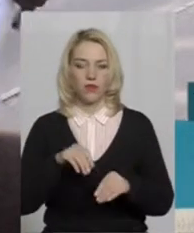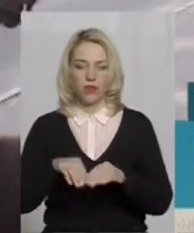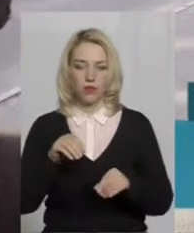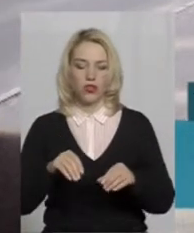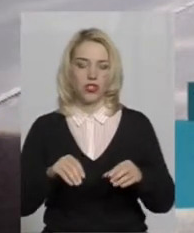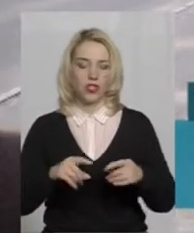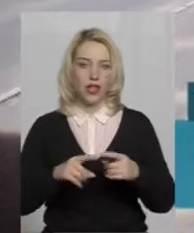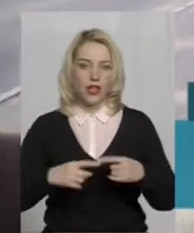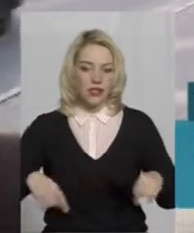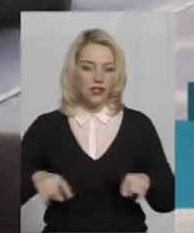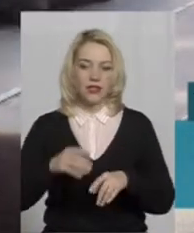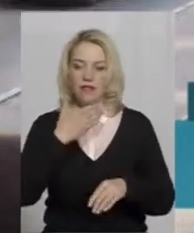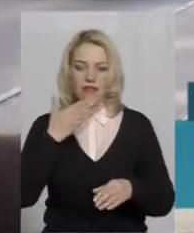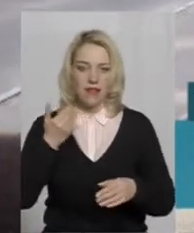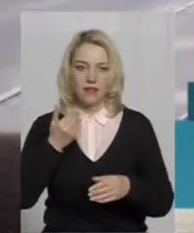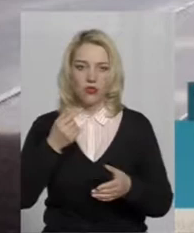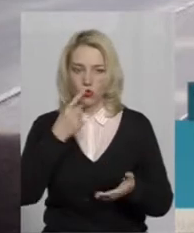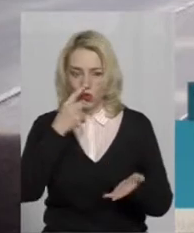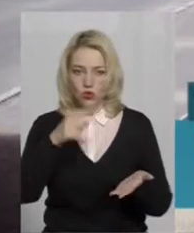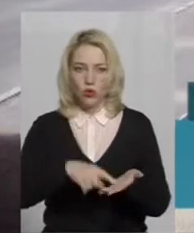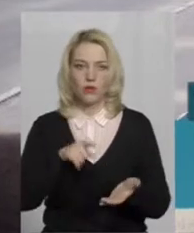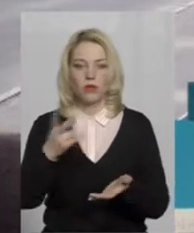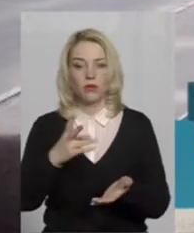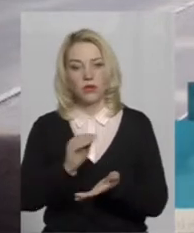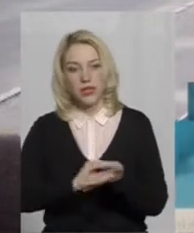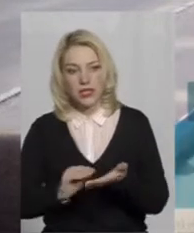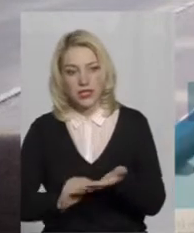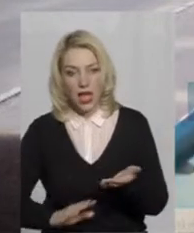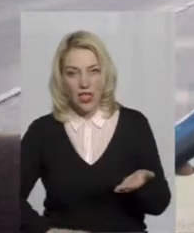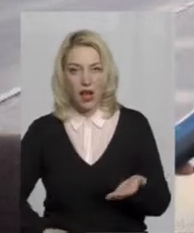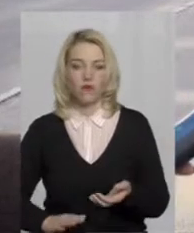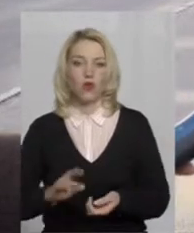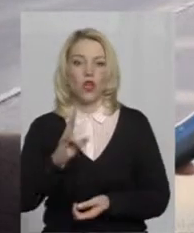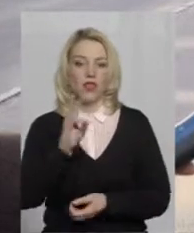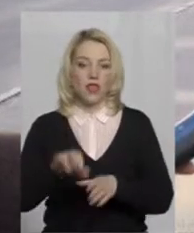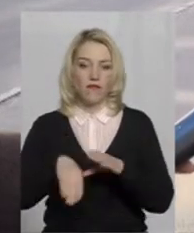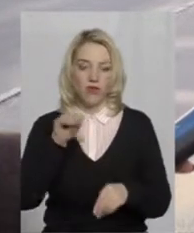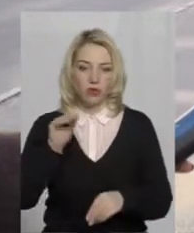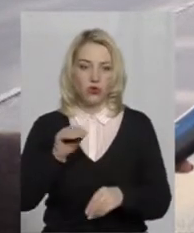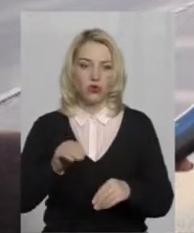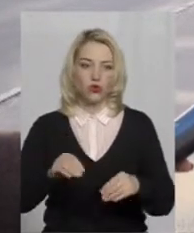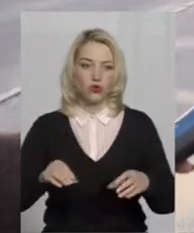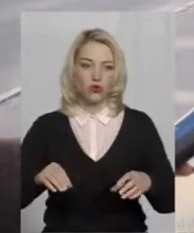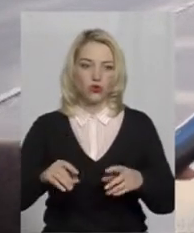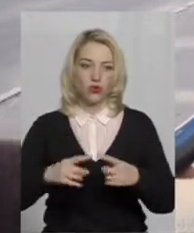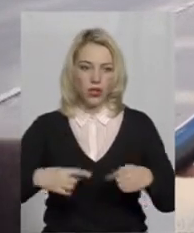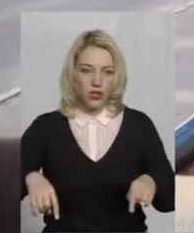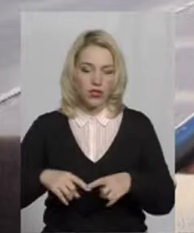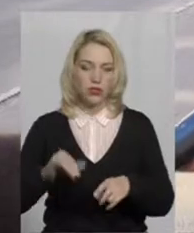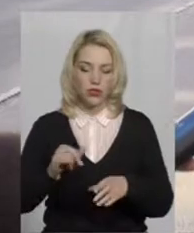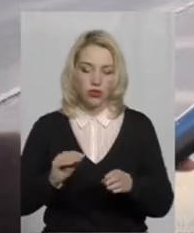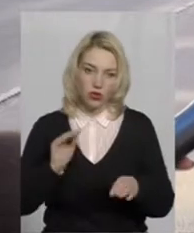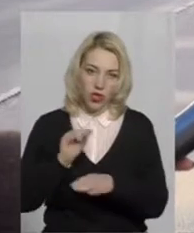недоступні. Тобто ти маєш писати заяву на виборчу дільницю, до неї додавати документи